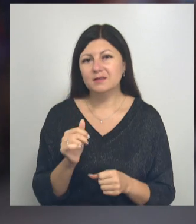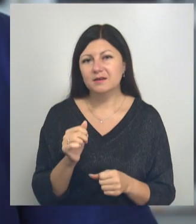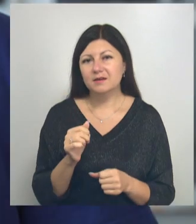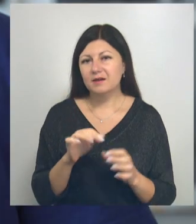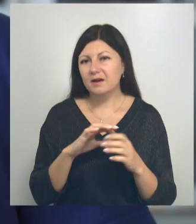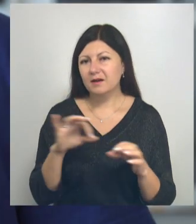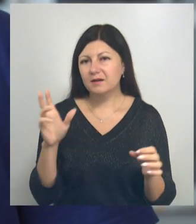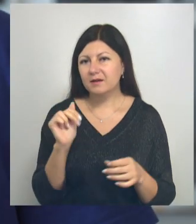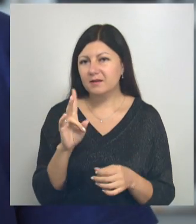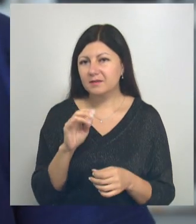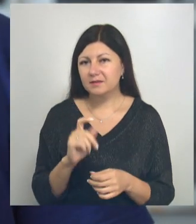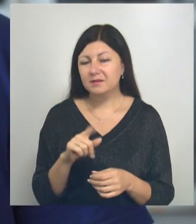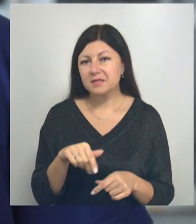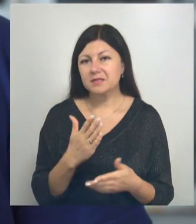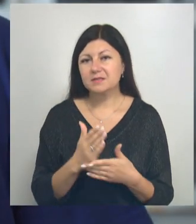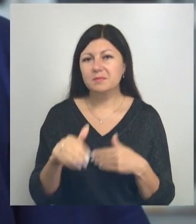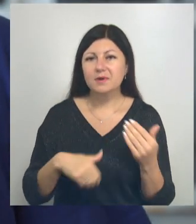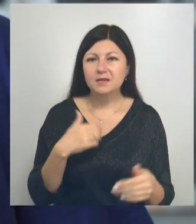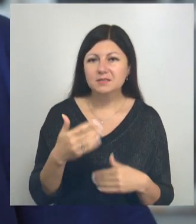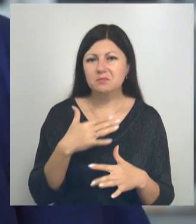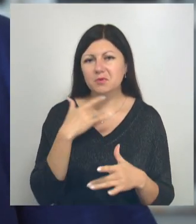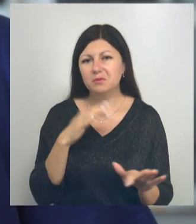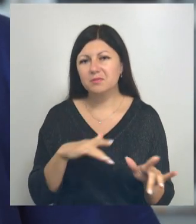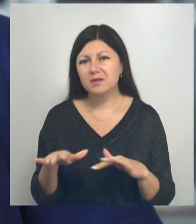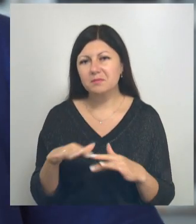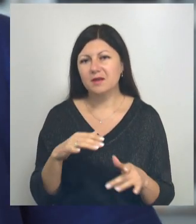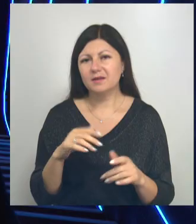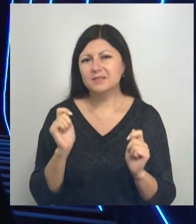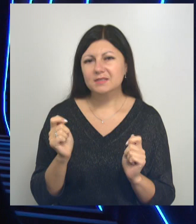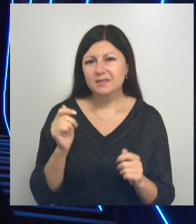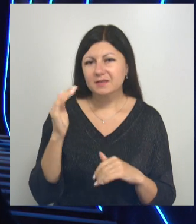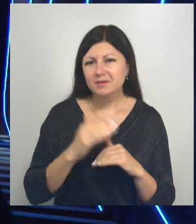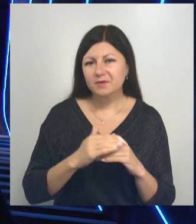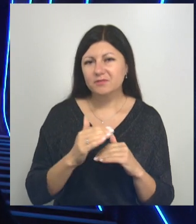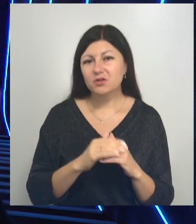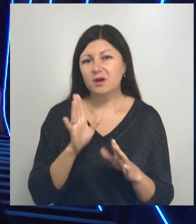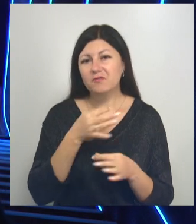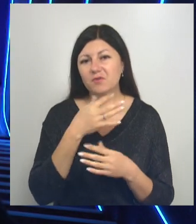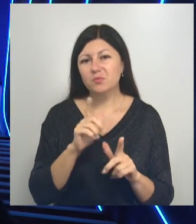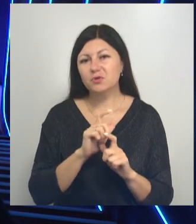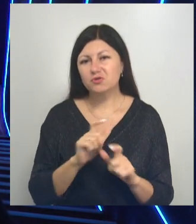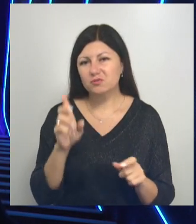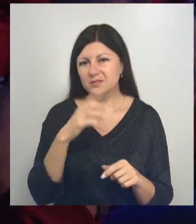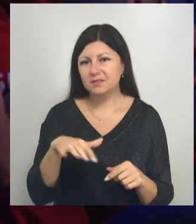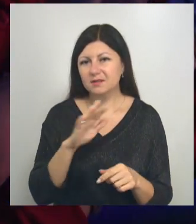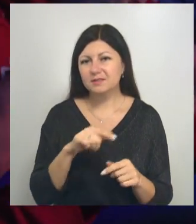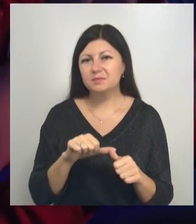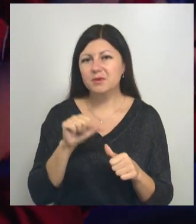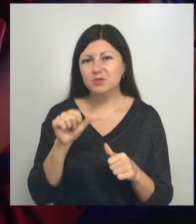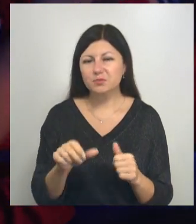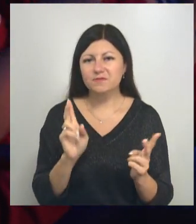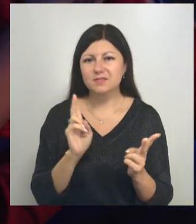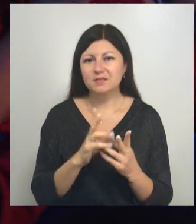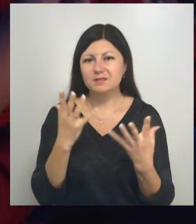Тут есть бассейн, много мероприятий, дискотеки по вечерам. Как и в любой школе страны, здесь по-особенному